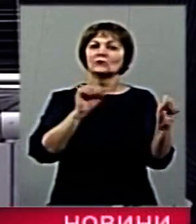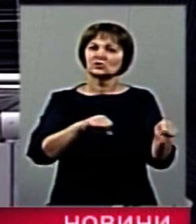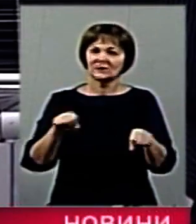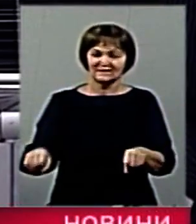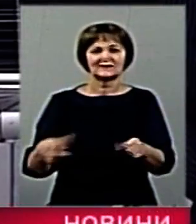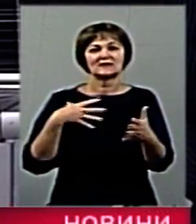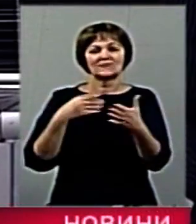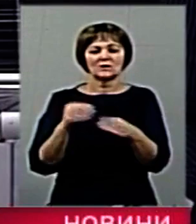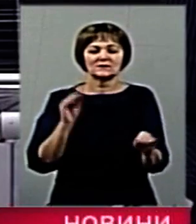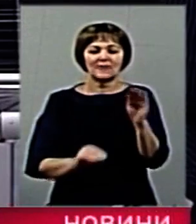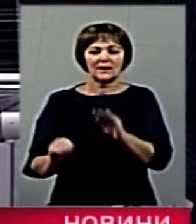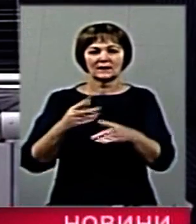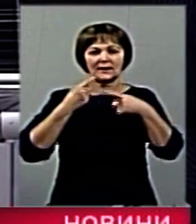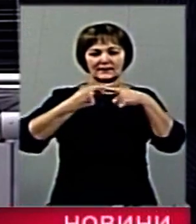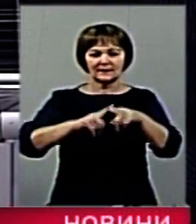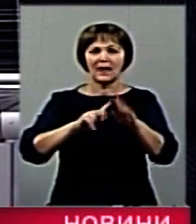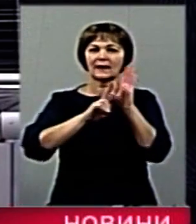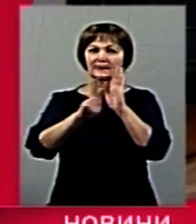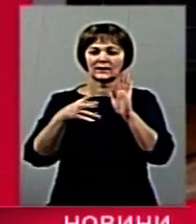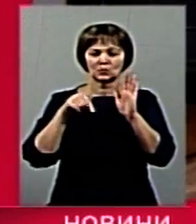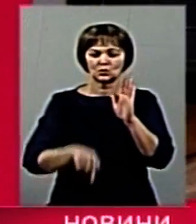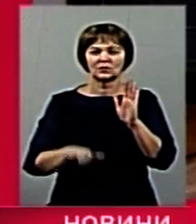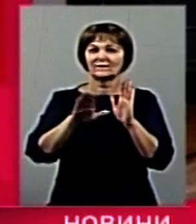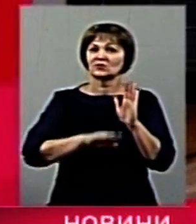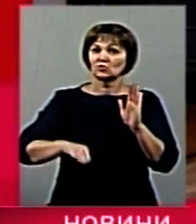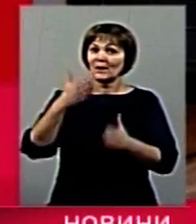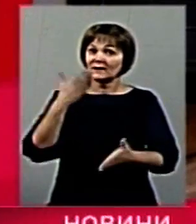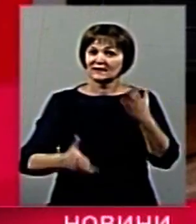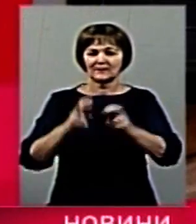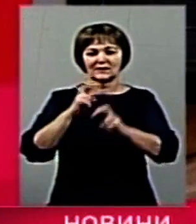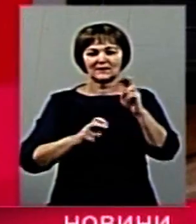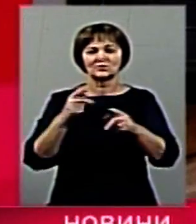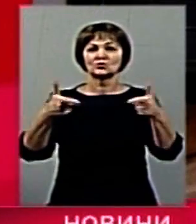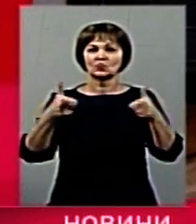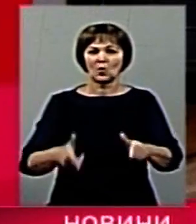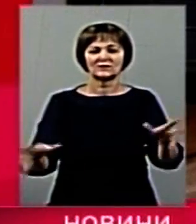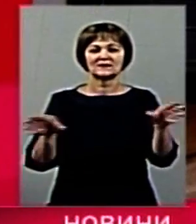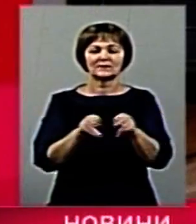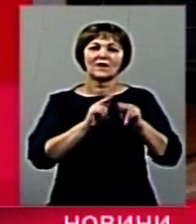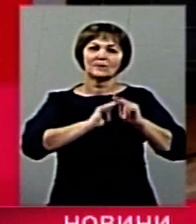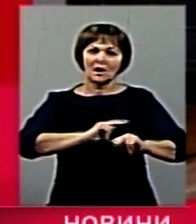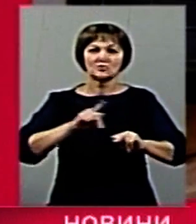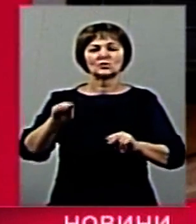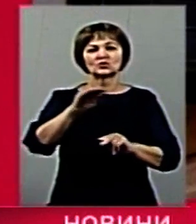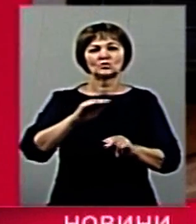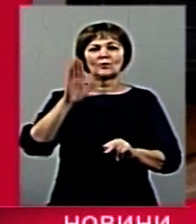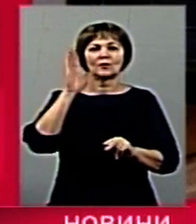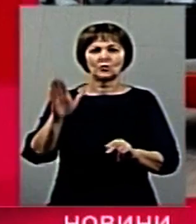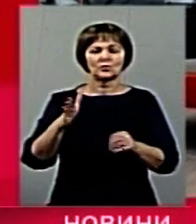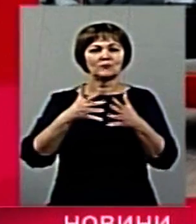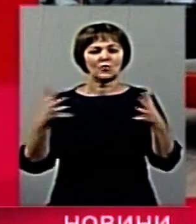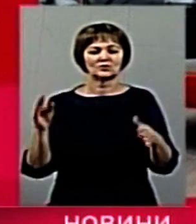збирання своєї техніки у Житомирі. Якщо підприємства дійдуть згоди про співпрацю, Житомир стане флагманом зі збирання